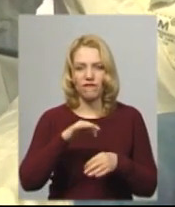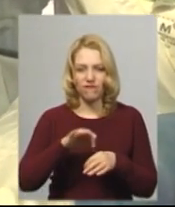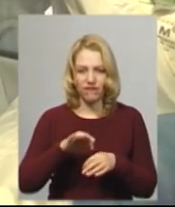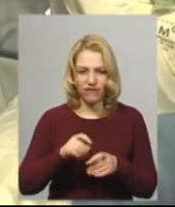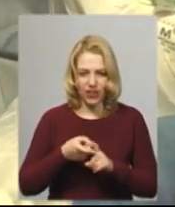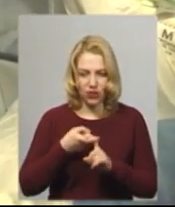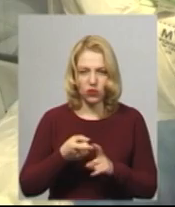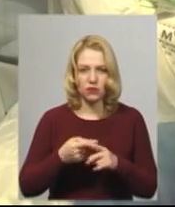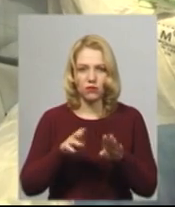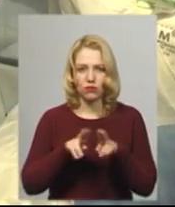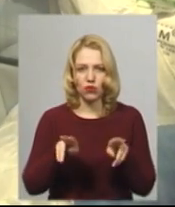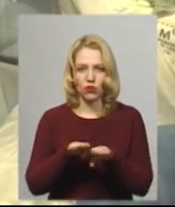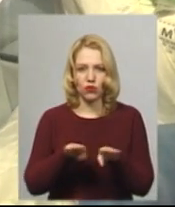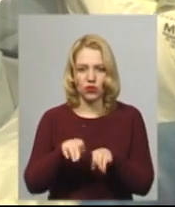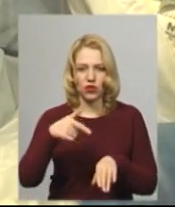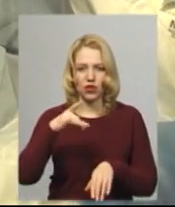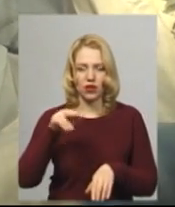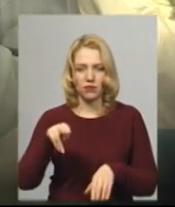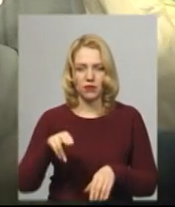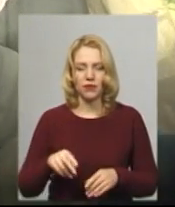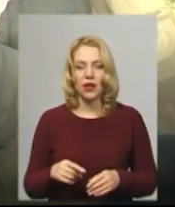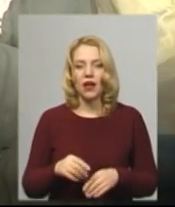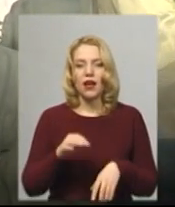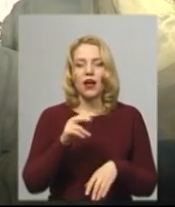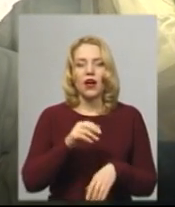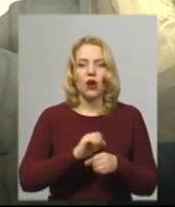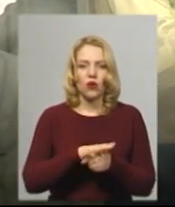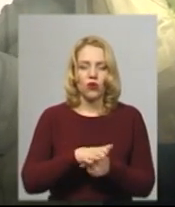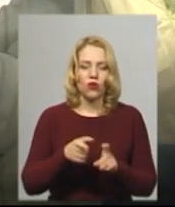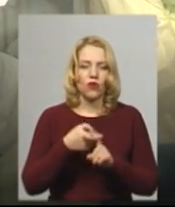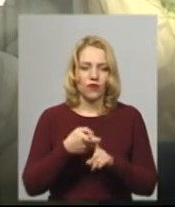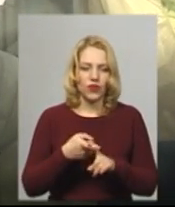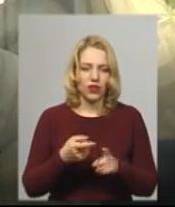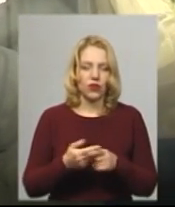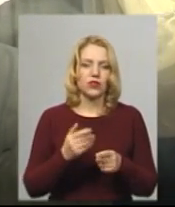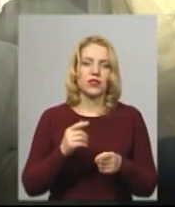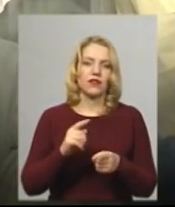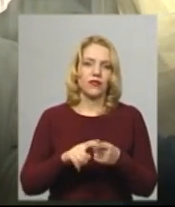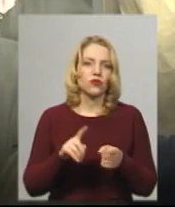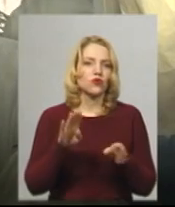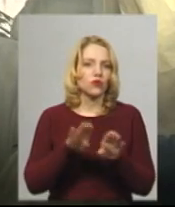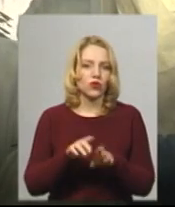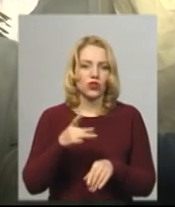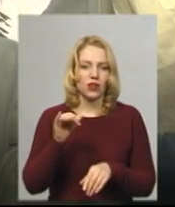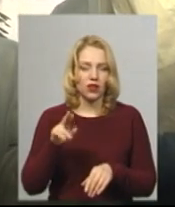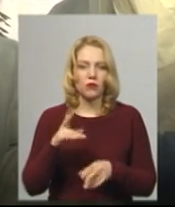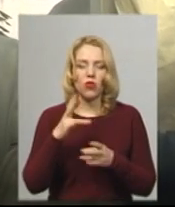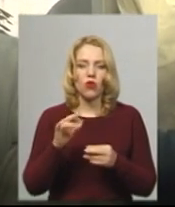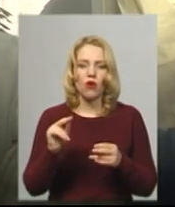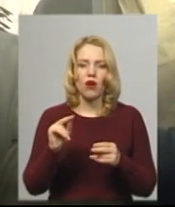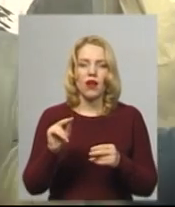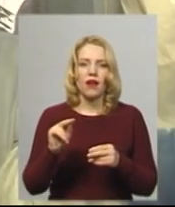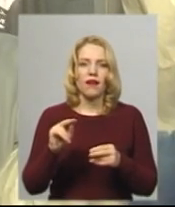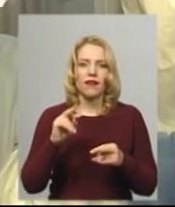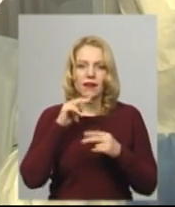Оксана Піддубна. Коронавірус в клініка дуже схожа, але на сьогоднішній день нема ще специфічного препарату. В цьому проблема, тому лікування тільки